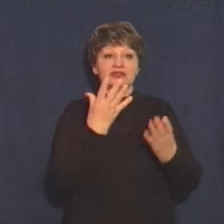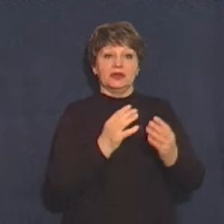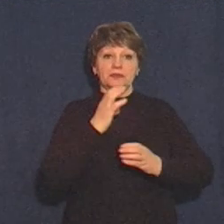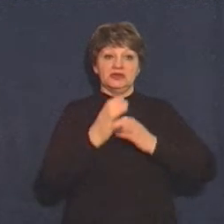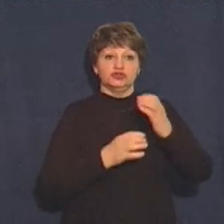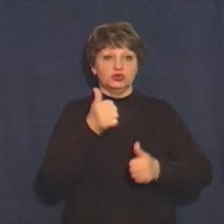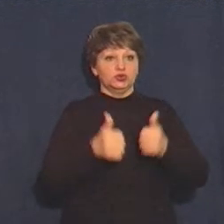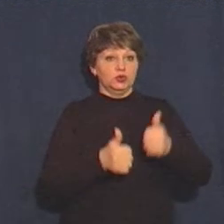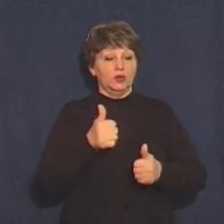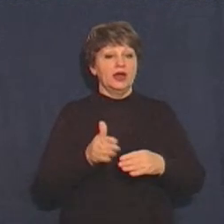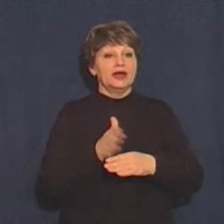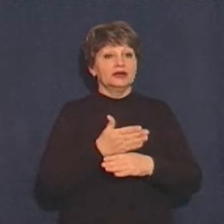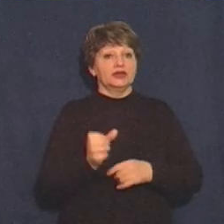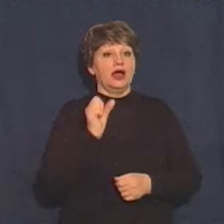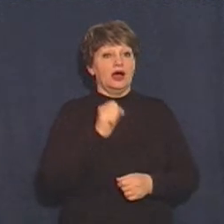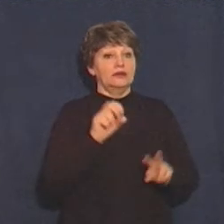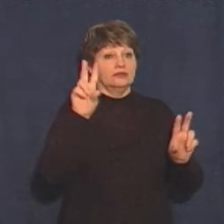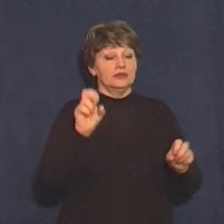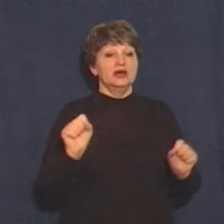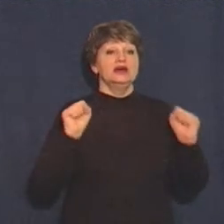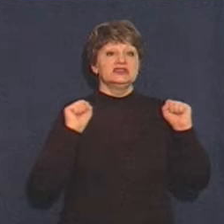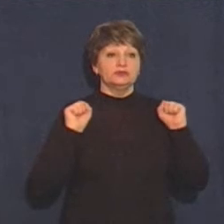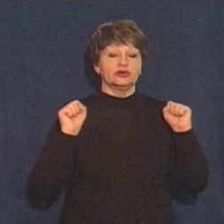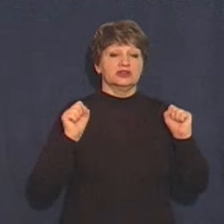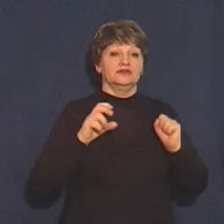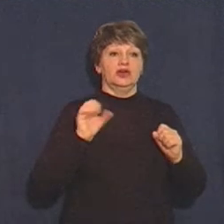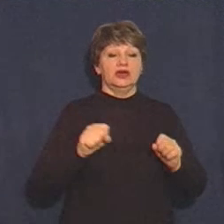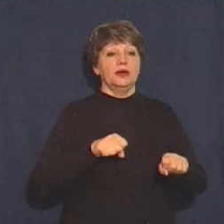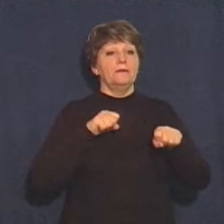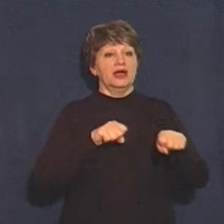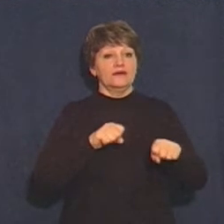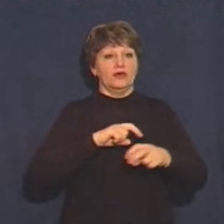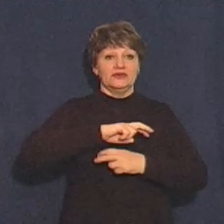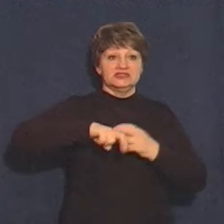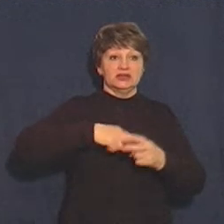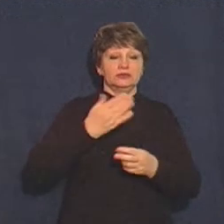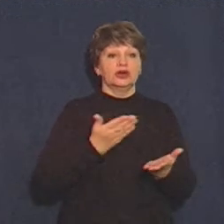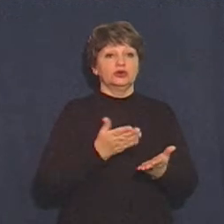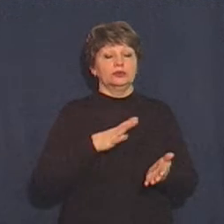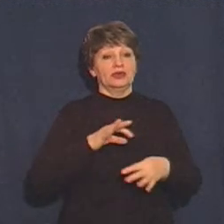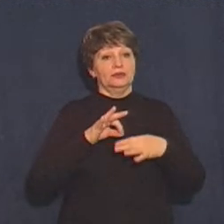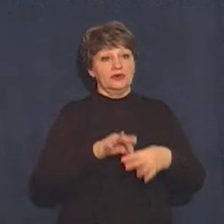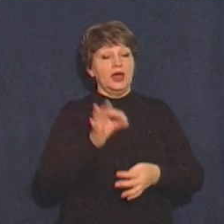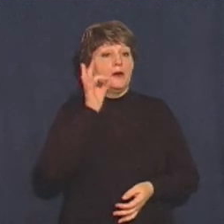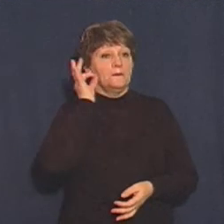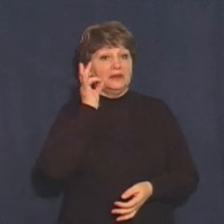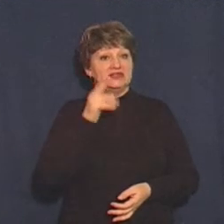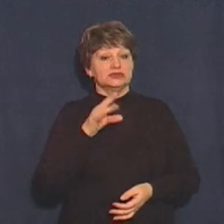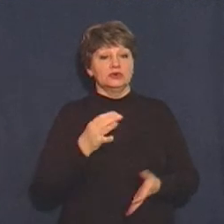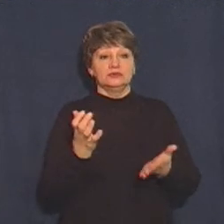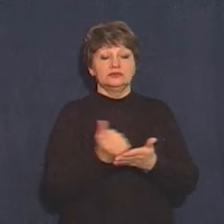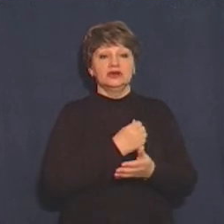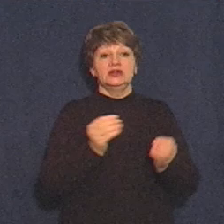турніру категорії А зі спортивного та бойового самбо, що проходив у Мінську. Українці здобули 10 медалей – 4